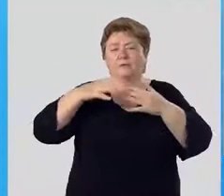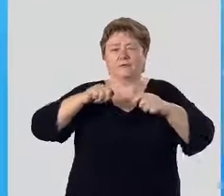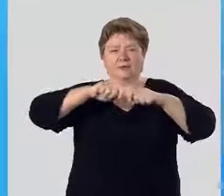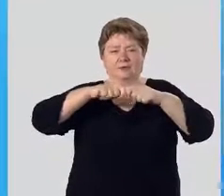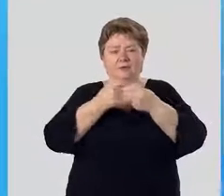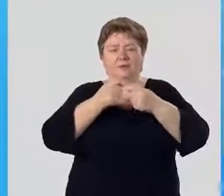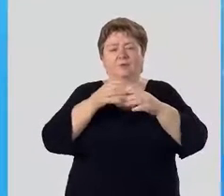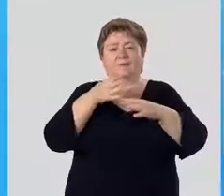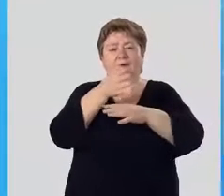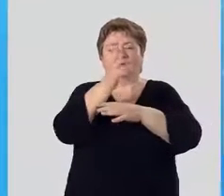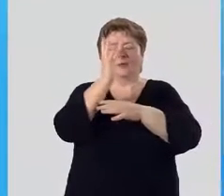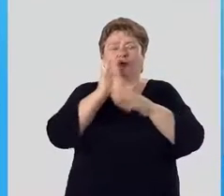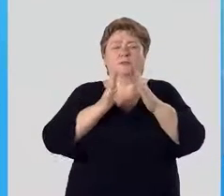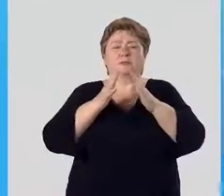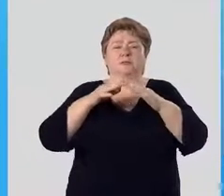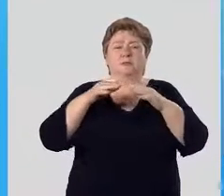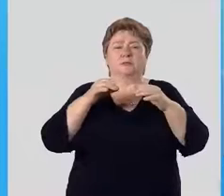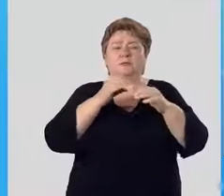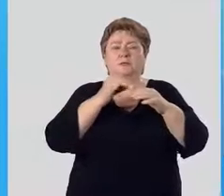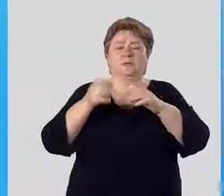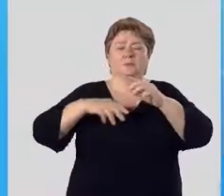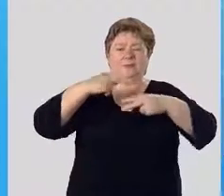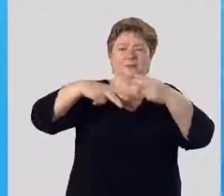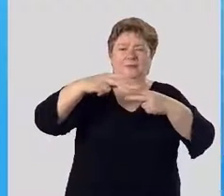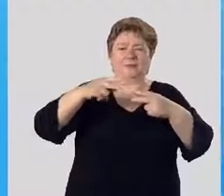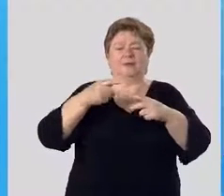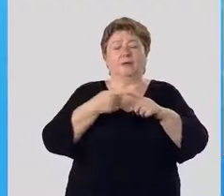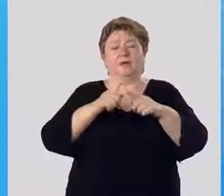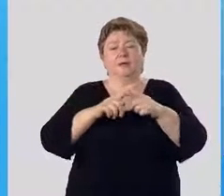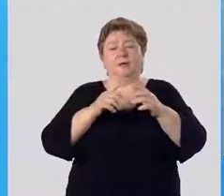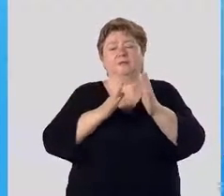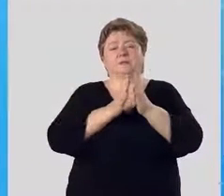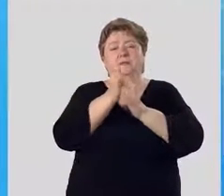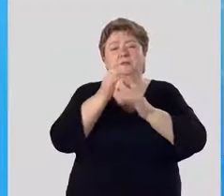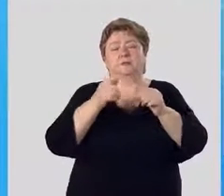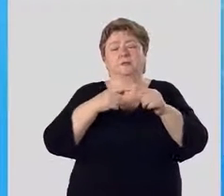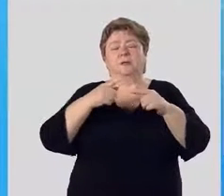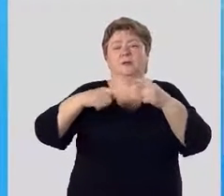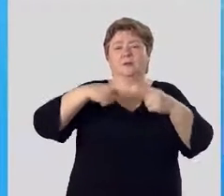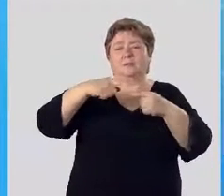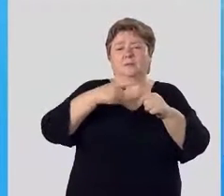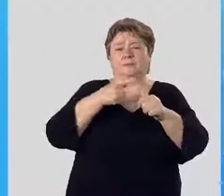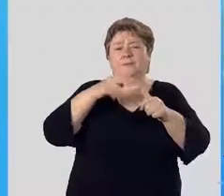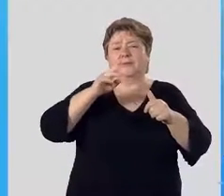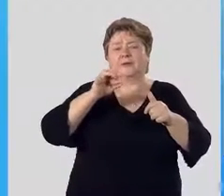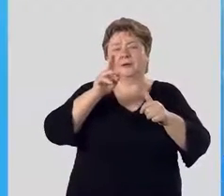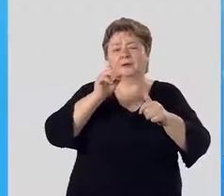отламывает растение у корня и перекатывает его. Такие растения называют перекатиполи.